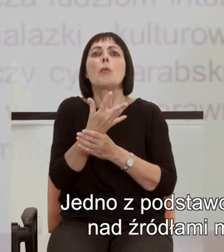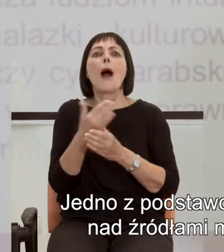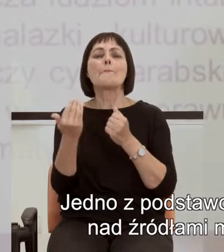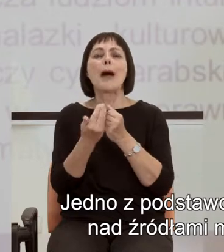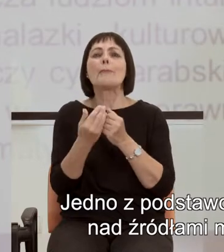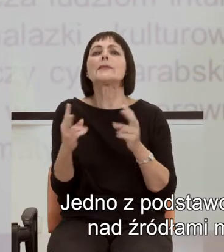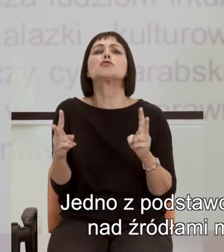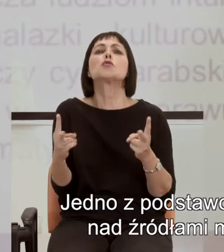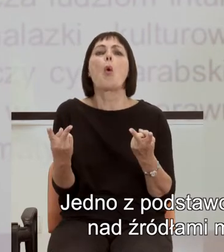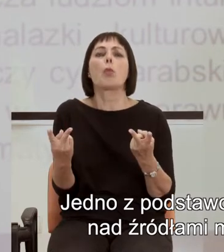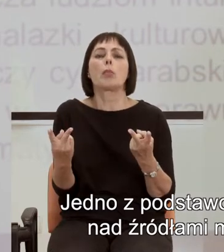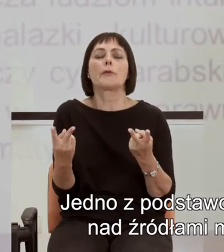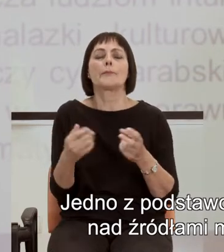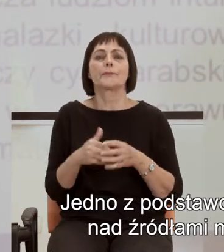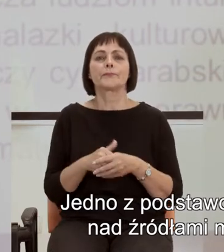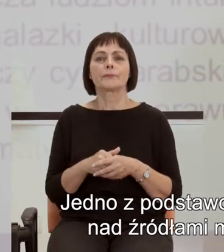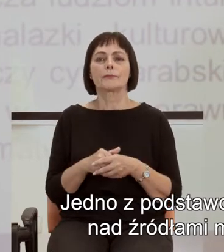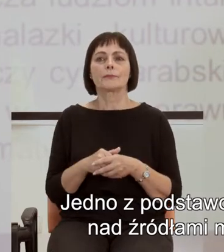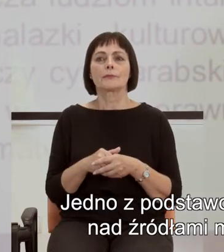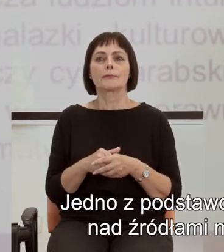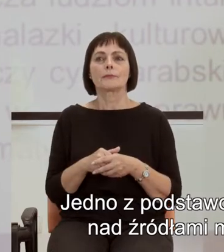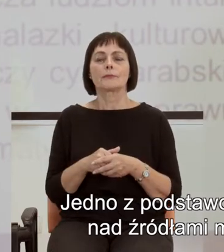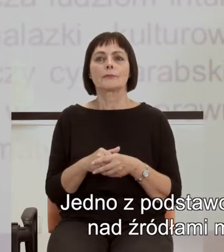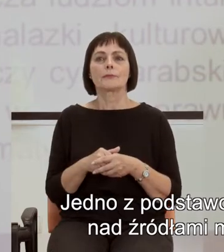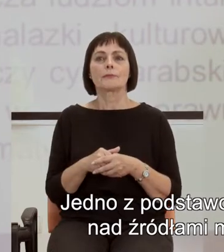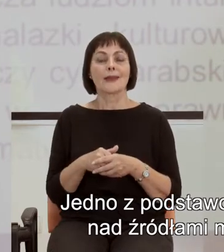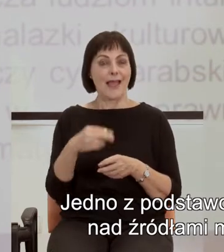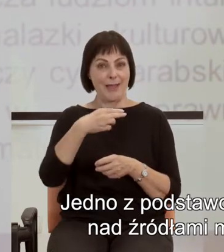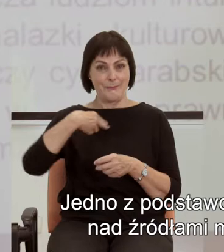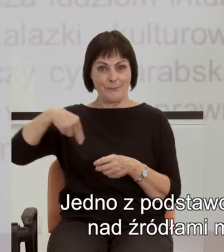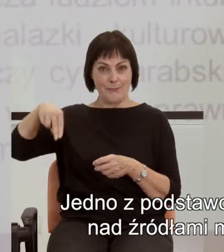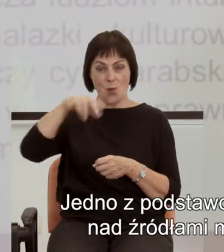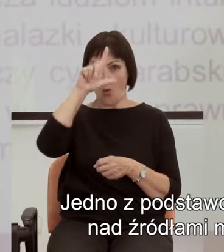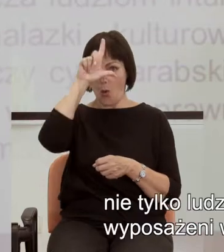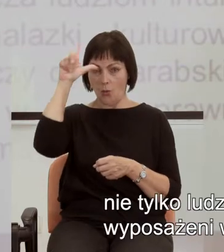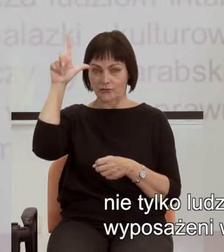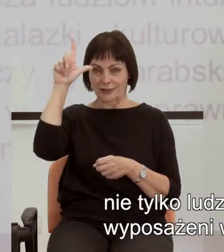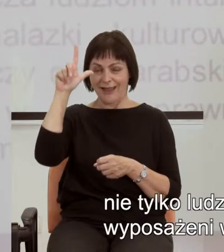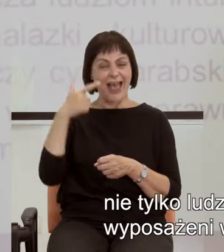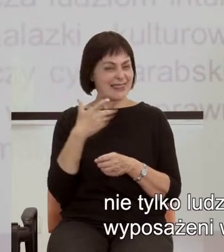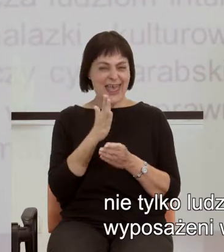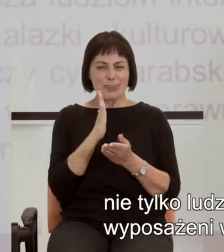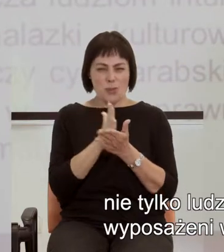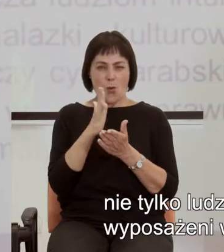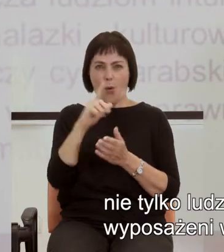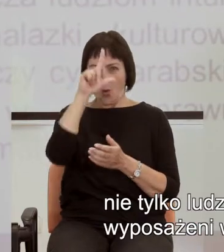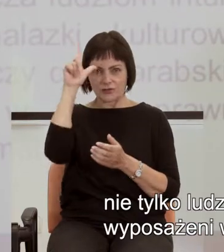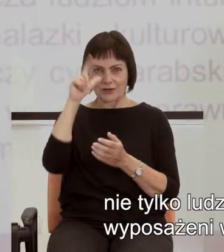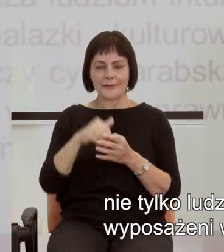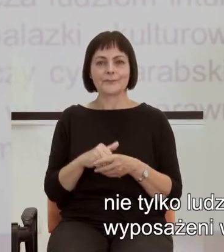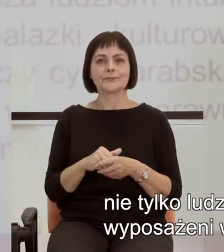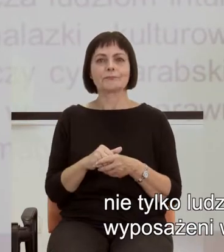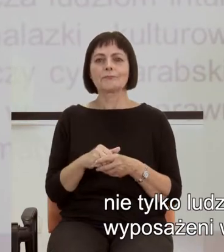jest takie, że my, ludzie, i co ciekawe, nie tylko ludzie, o czym za chwilę,